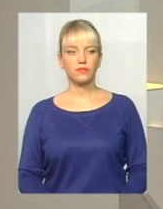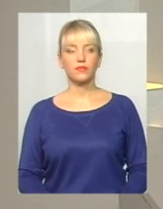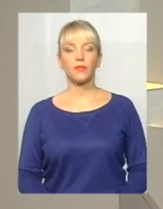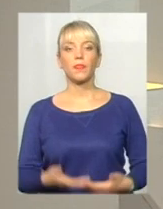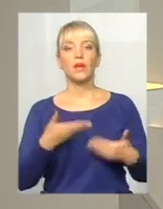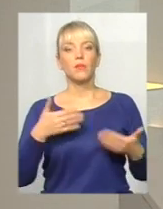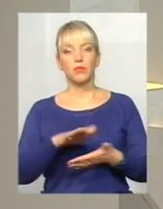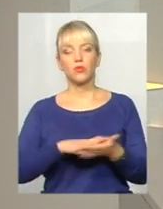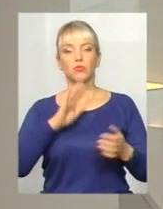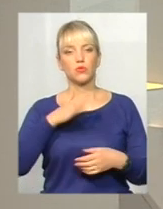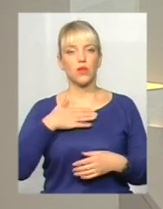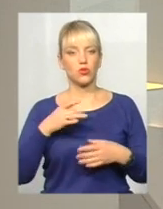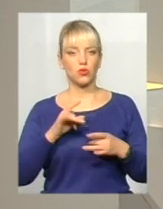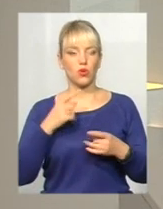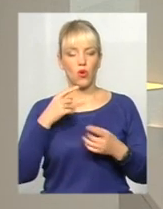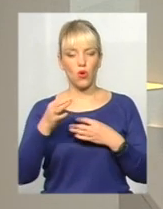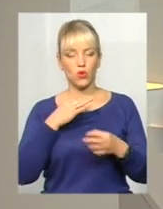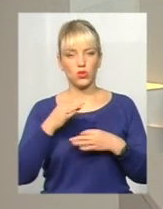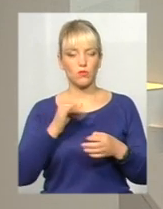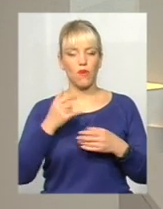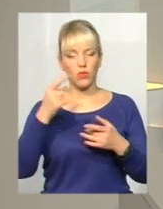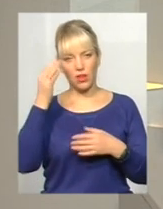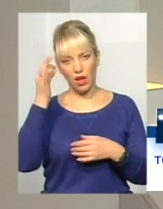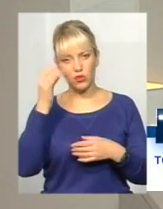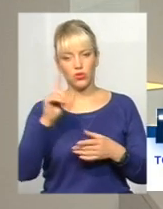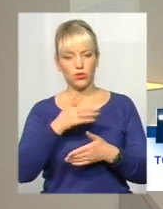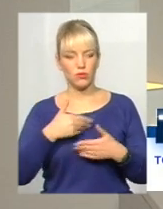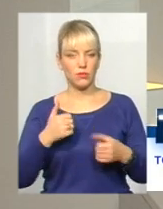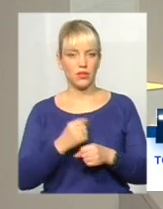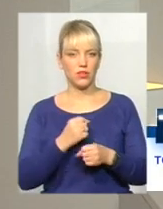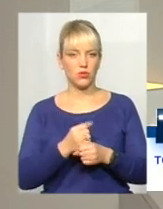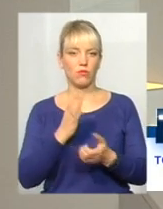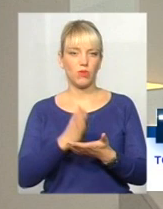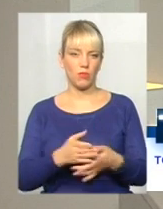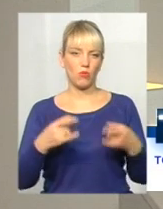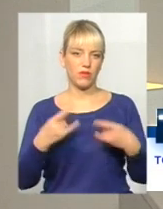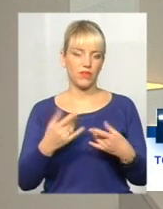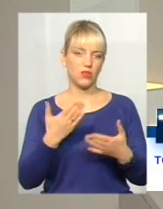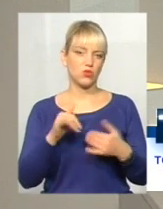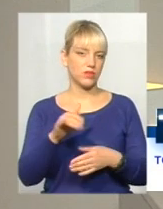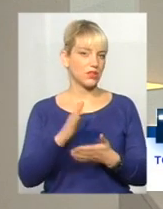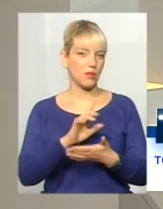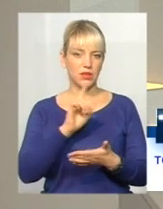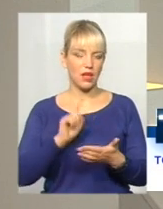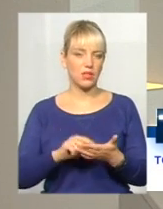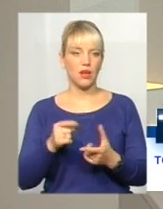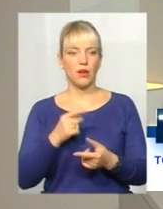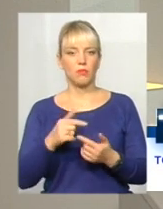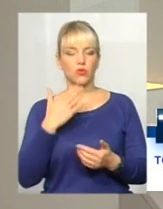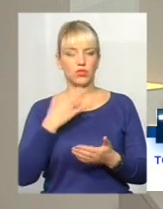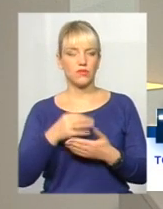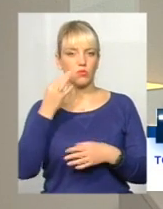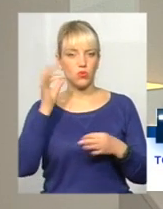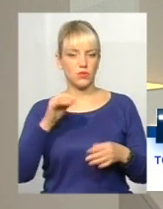Ми продовжуємо нашу розмову, а телеглядачам я нагадую, що ми працюємо у прямому ефірі, тому якщо у вас є питання або хочете своїм досвідом